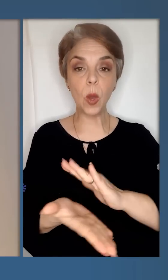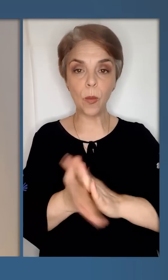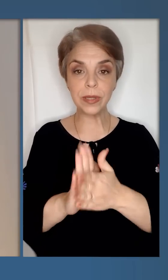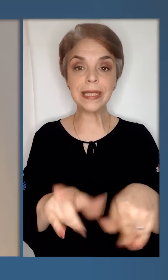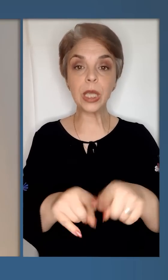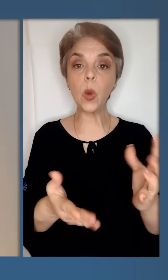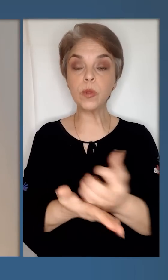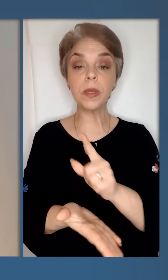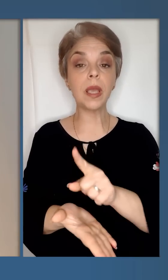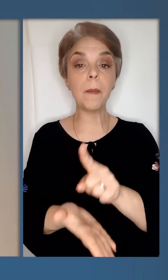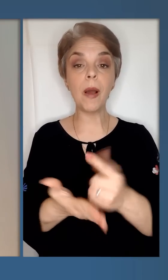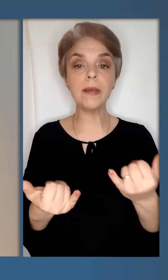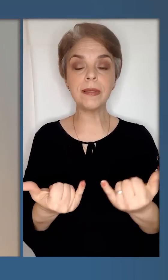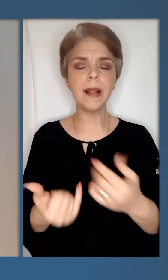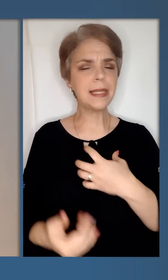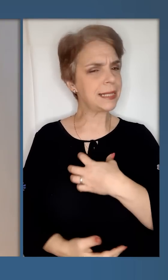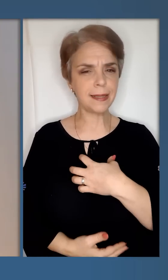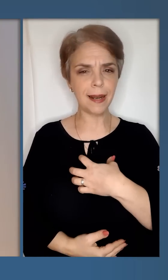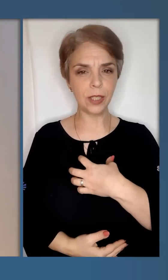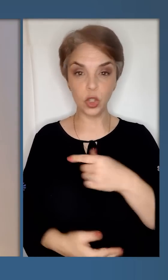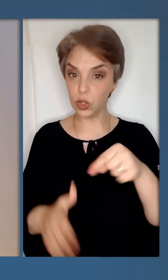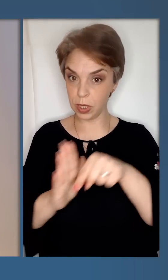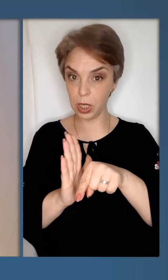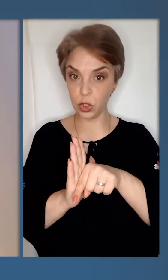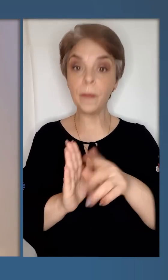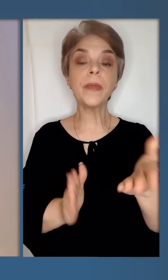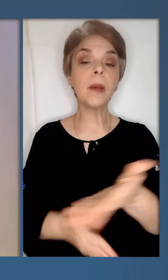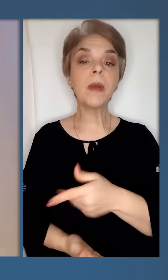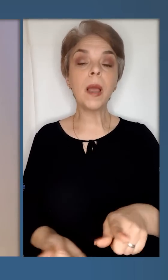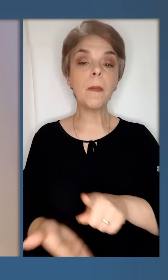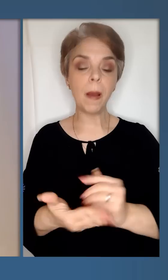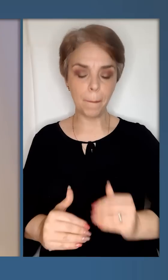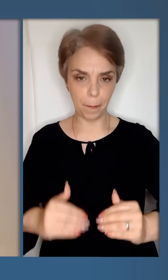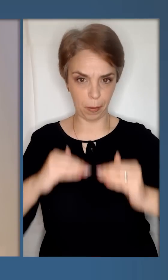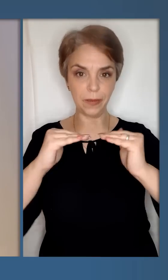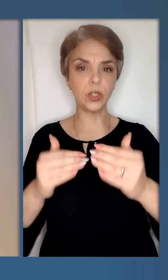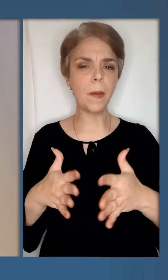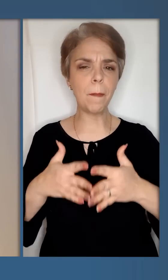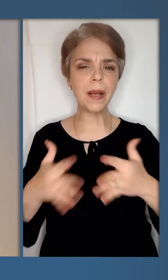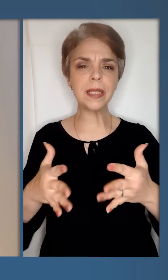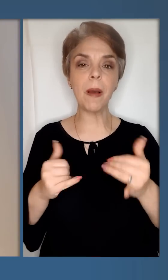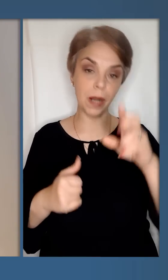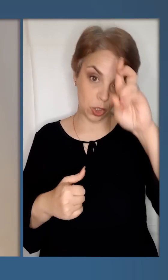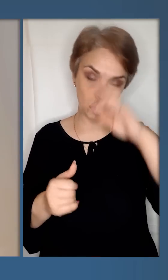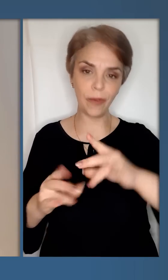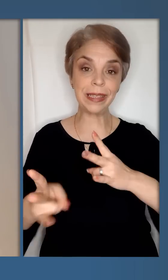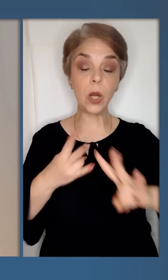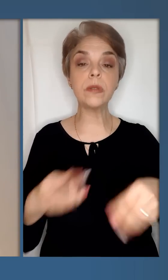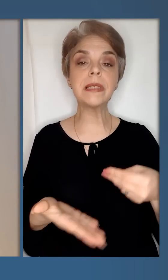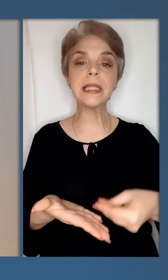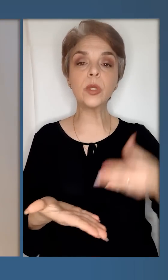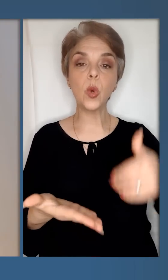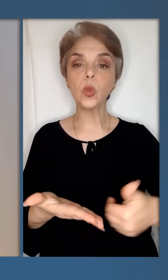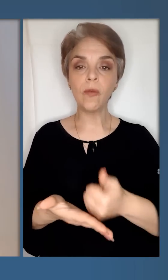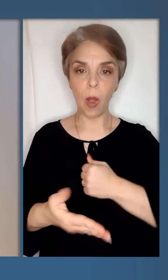збережена позиція – це такі успіхи, які мають зараз стратегічне значення. Ми маємо підвищити максимально для держави